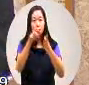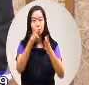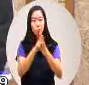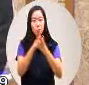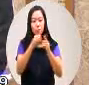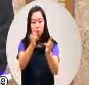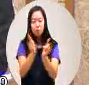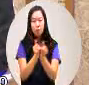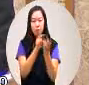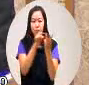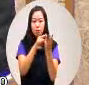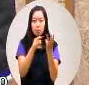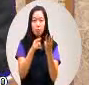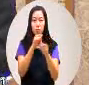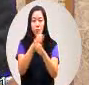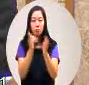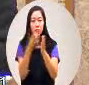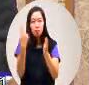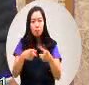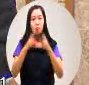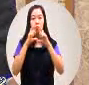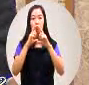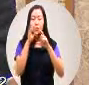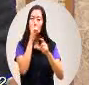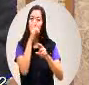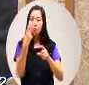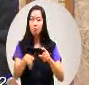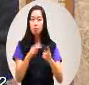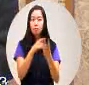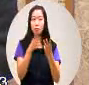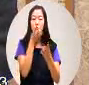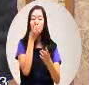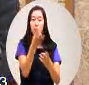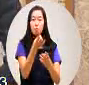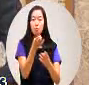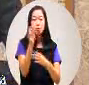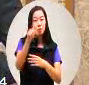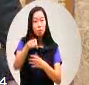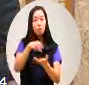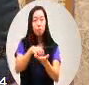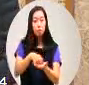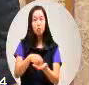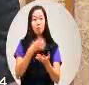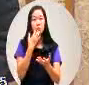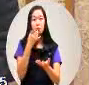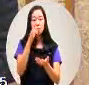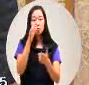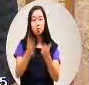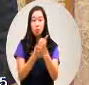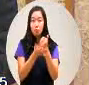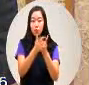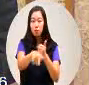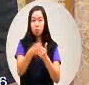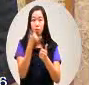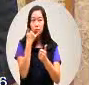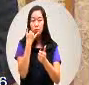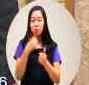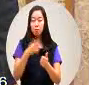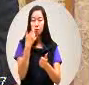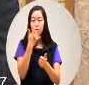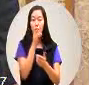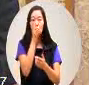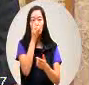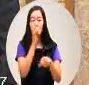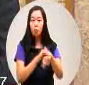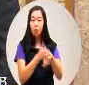之后呢又回复了所以我们现在就是他只要原住民族的族语认证他通过表示他是真的很会讲原住民族的族语